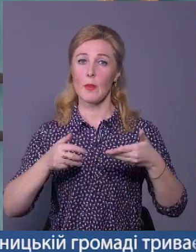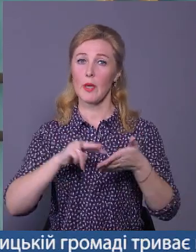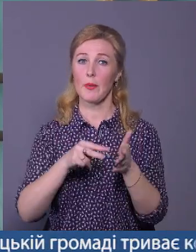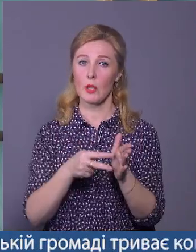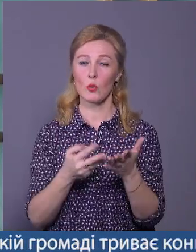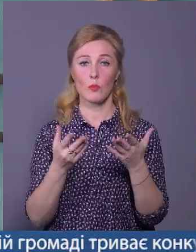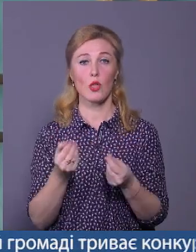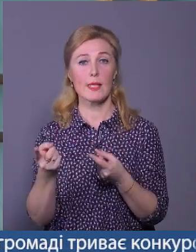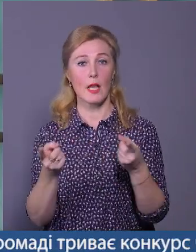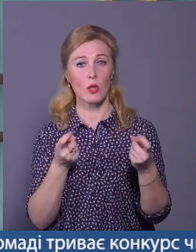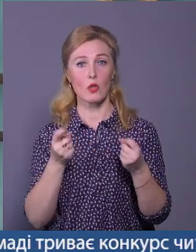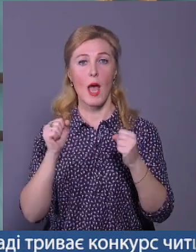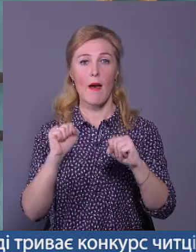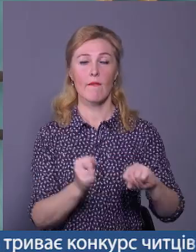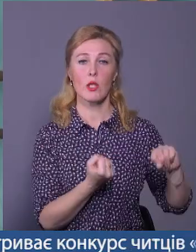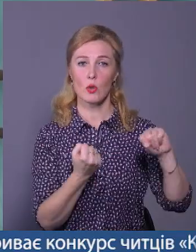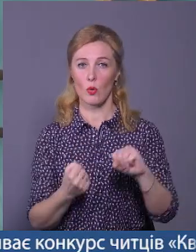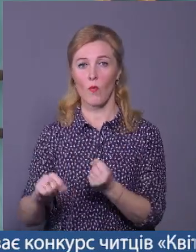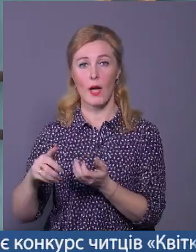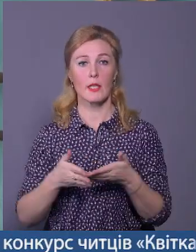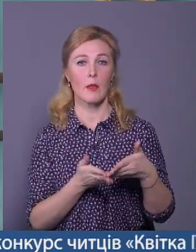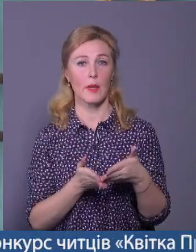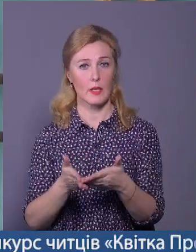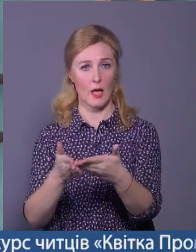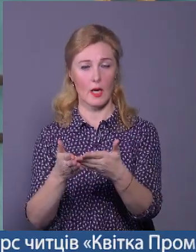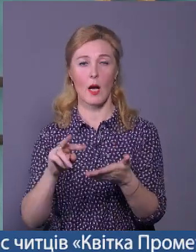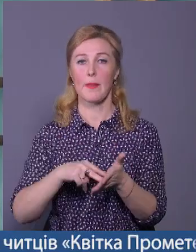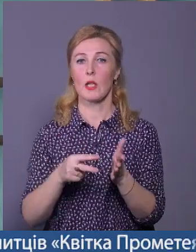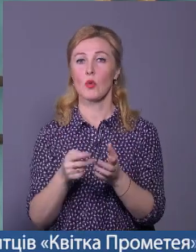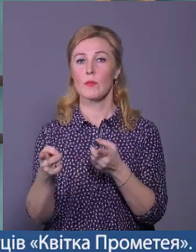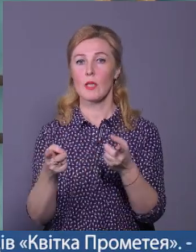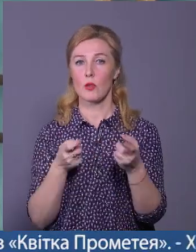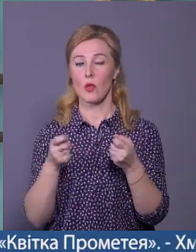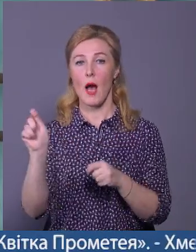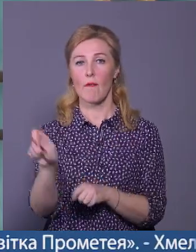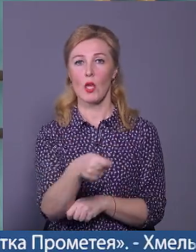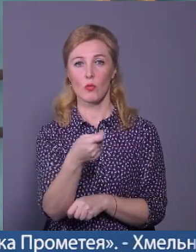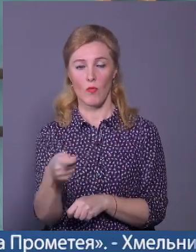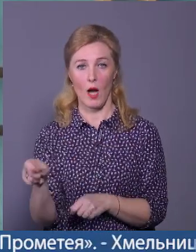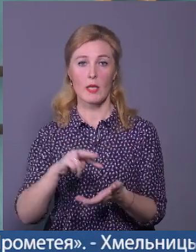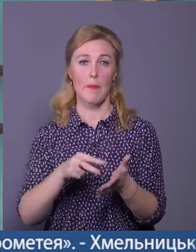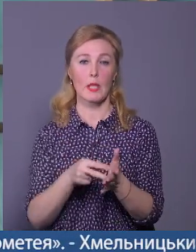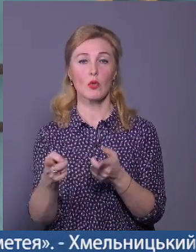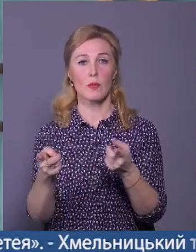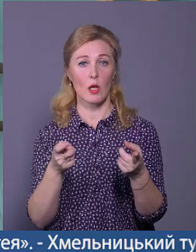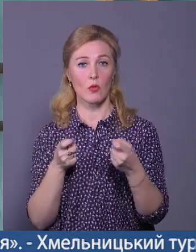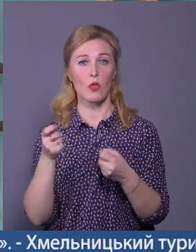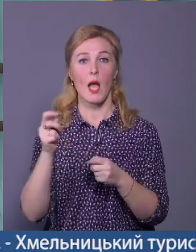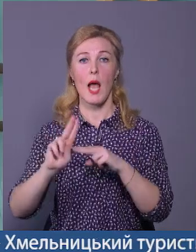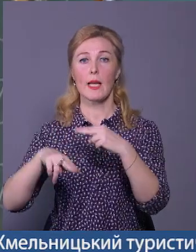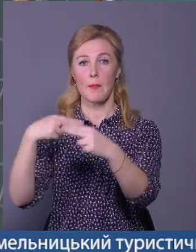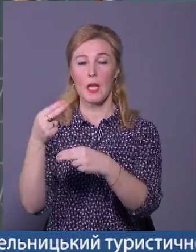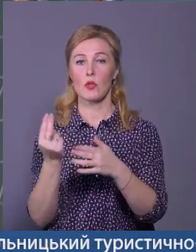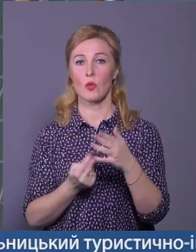залучити і висловання на байдарках і каної, плануємо залучити фехтування, плануємо залучити гімнастику